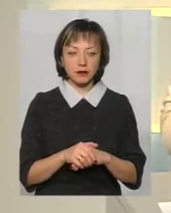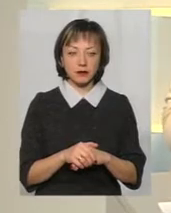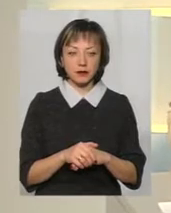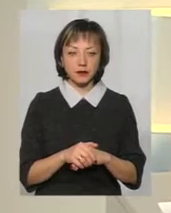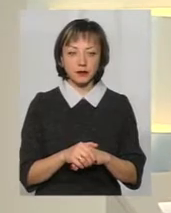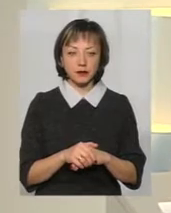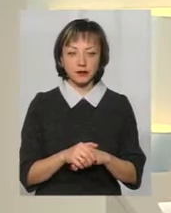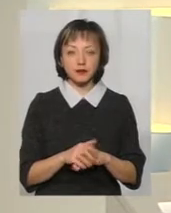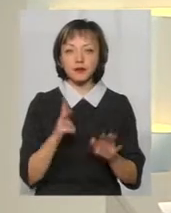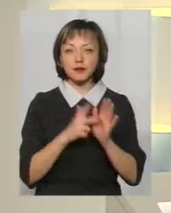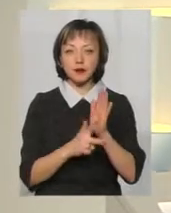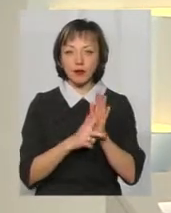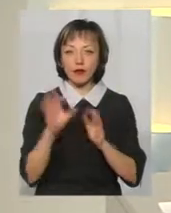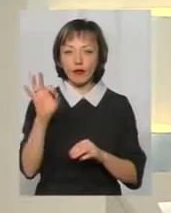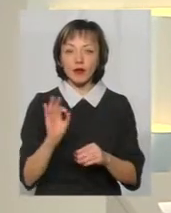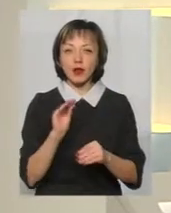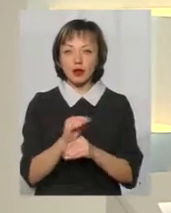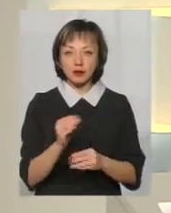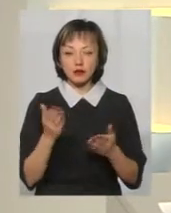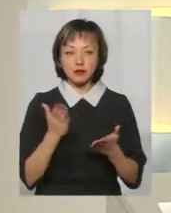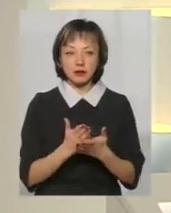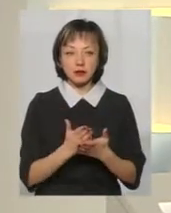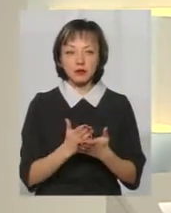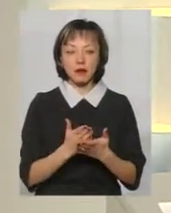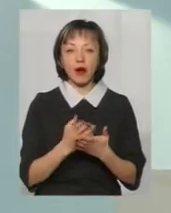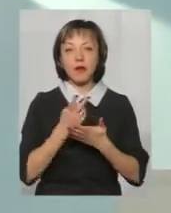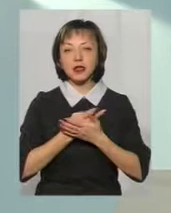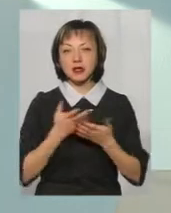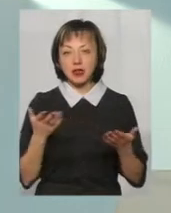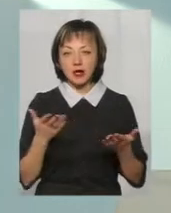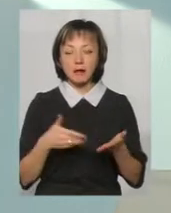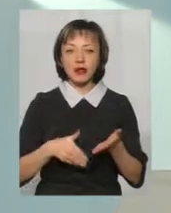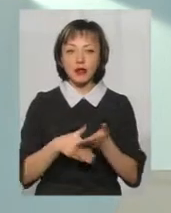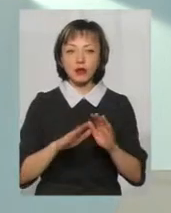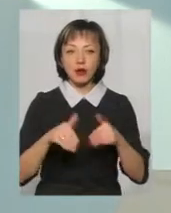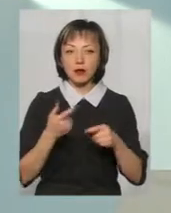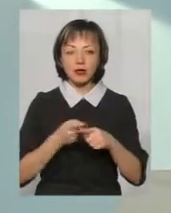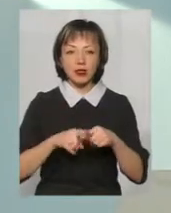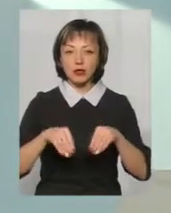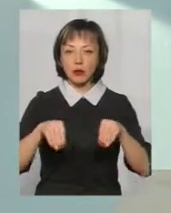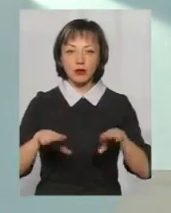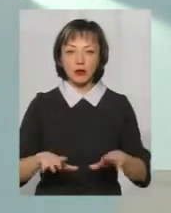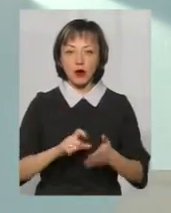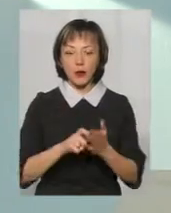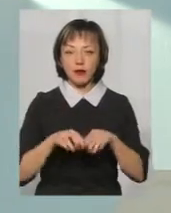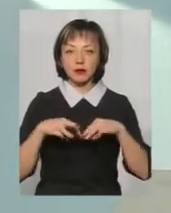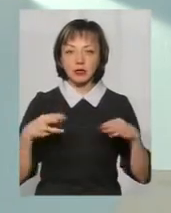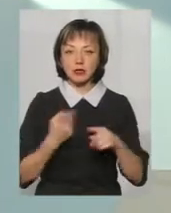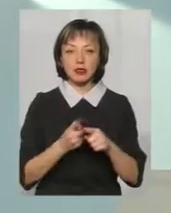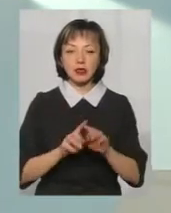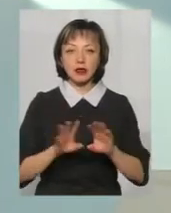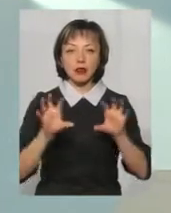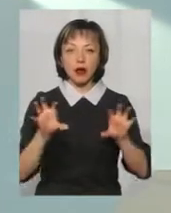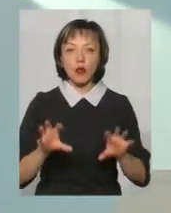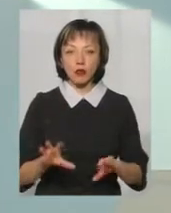% субвенцій вони мають направити... Презентація і методичні рекомендації – це не є постанова Кабінету міністрів і це не є закон.